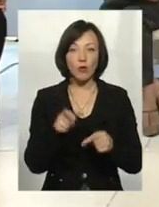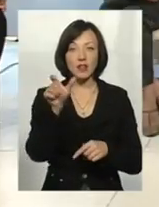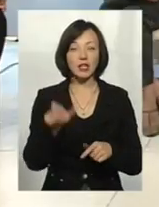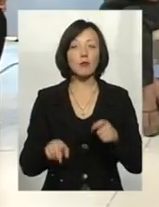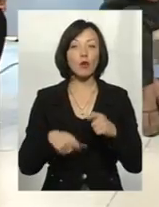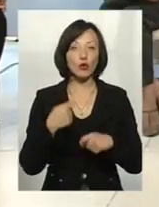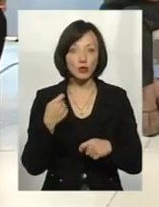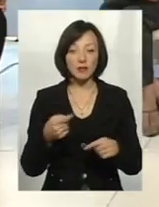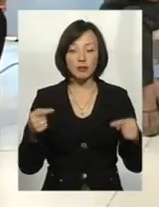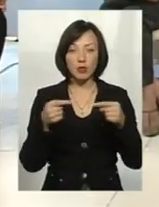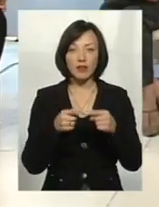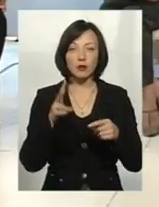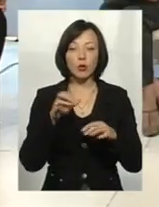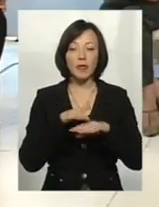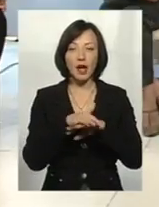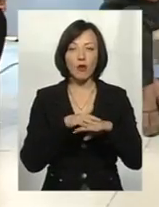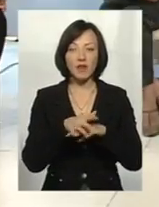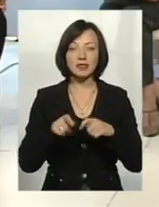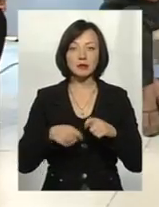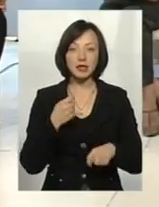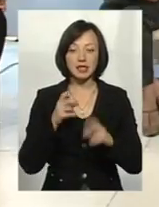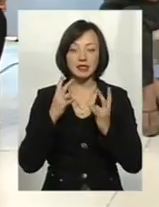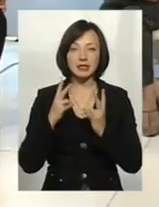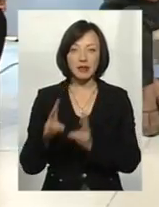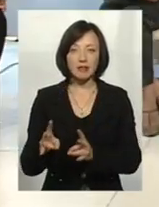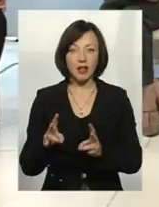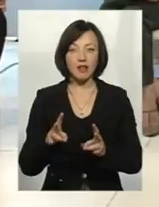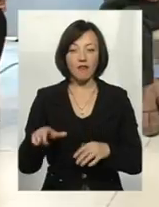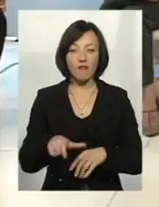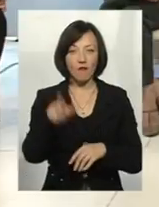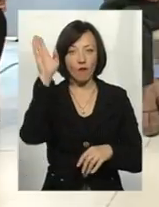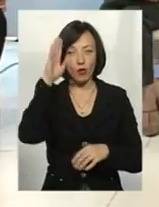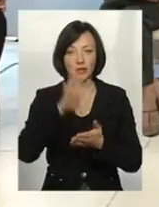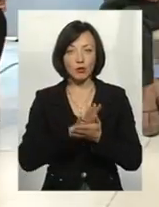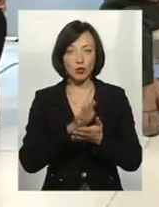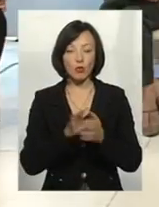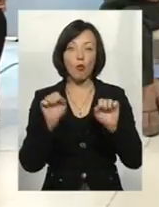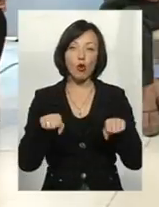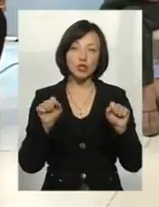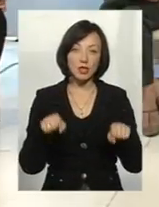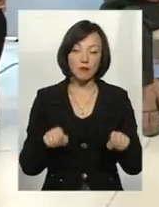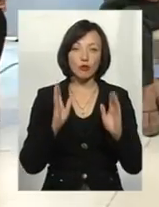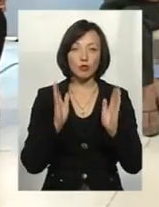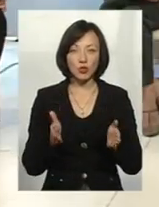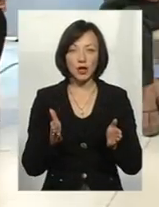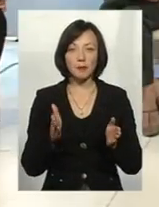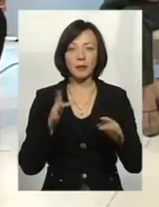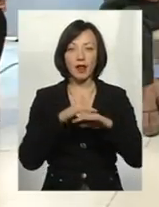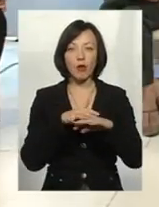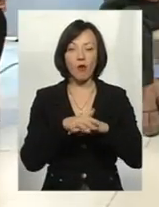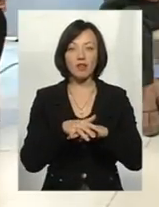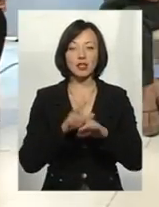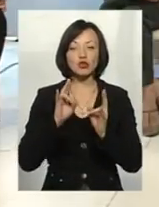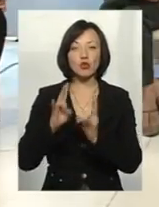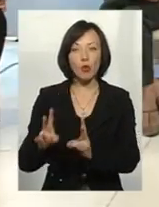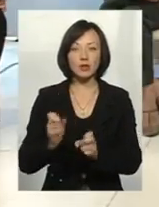відповідно до методики нарахування збитків завданих забруднені водних об'єктів можливо бути нарахована шкода,